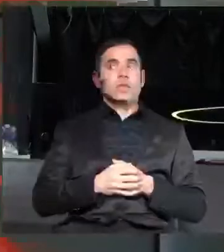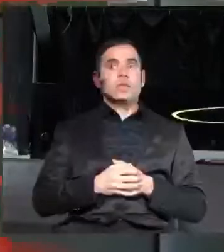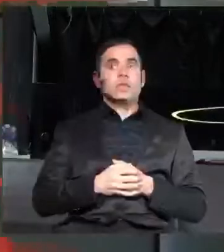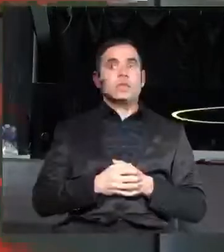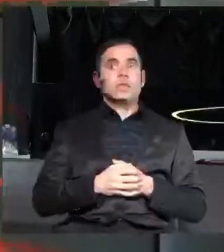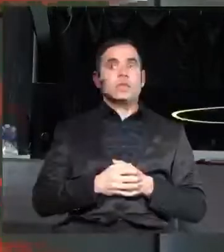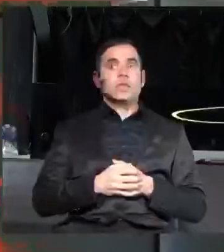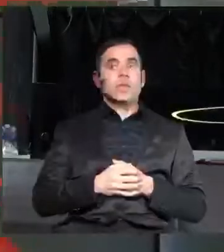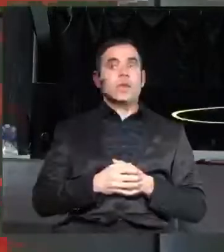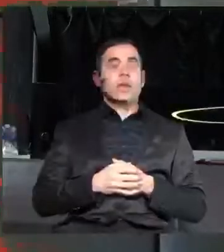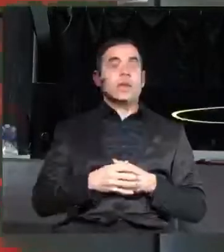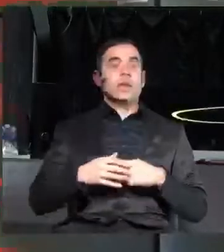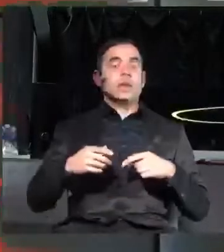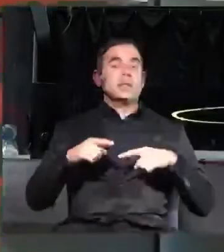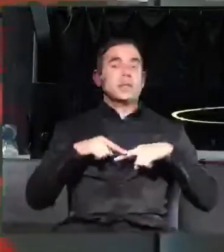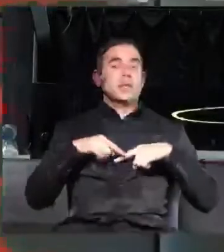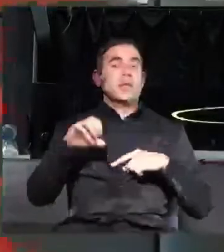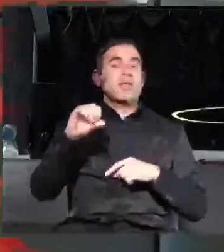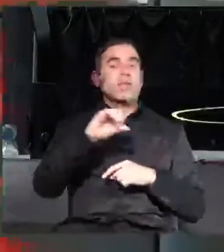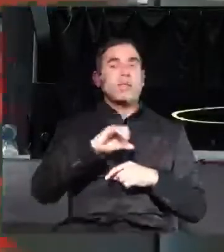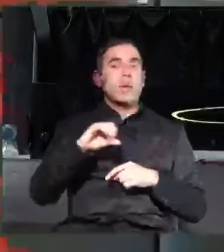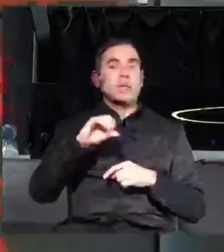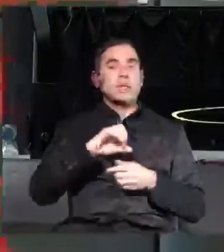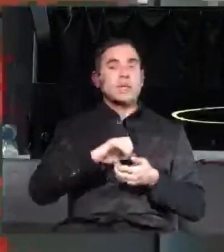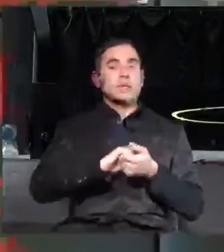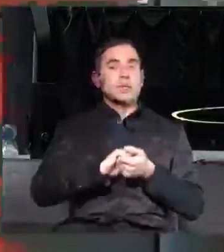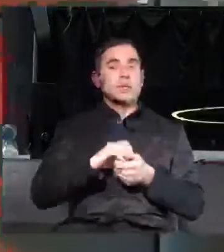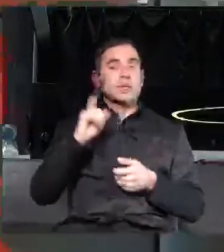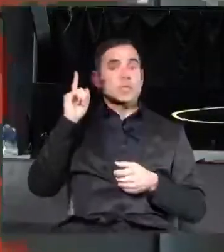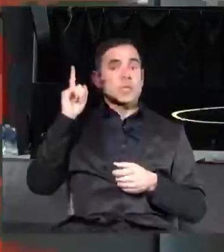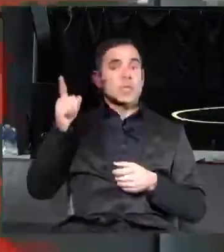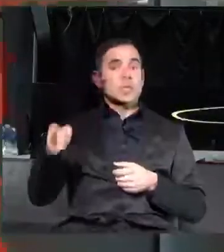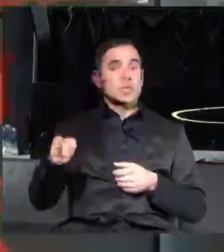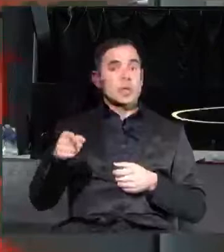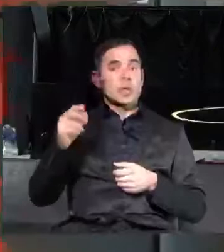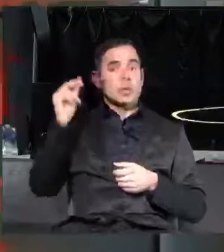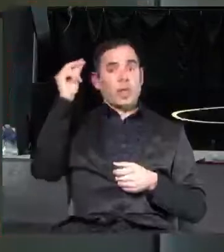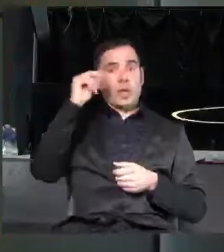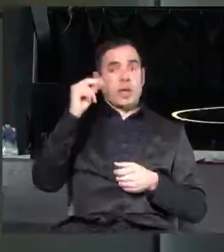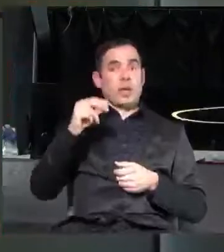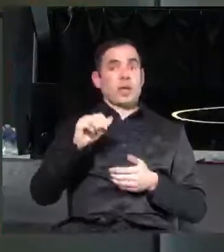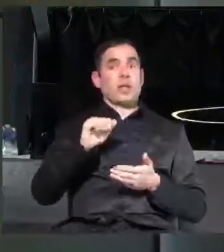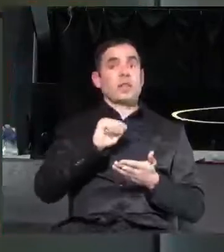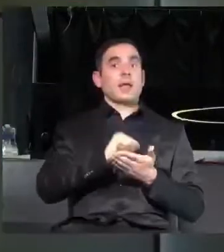И Съда на Европейския съюз задължи България тя да издаде